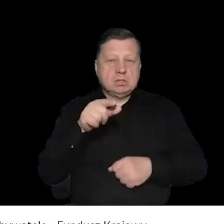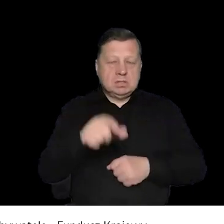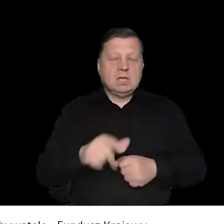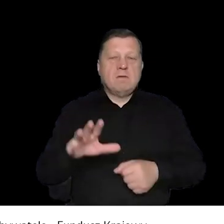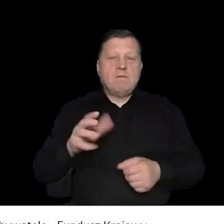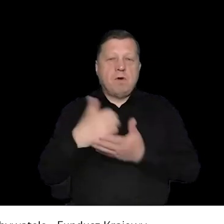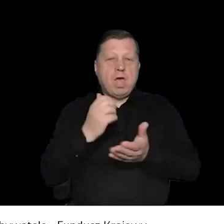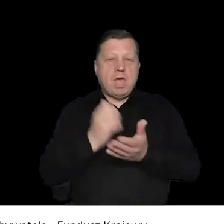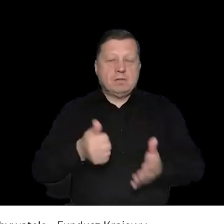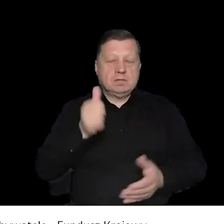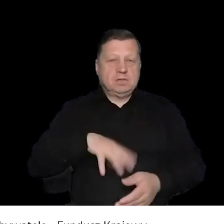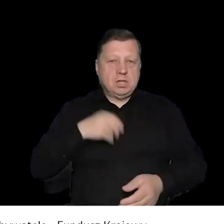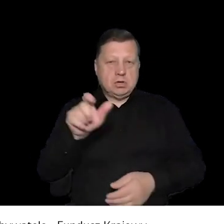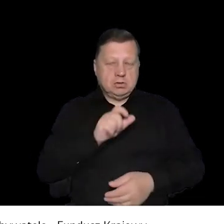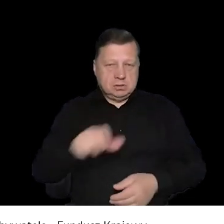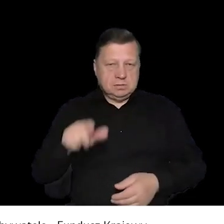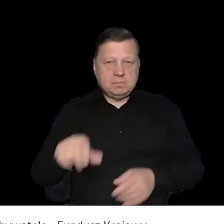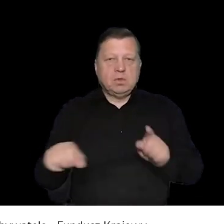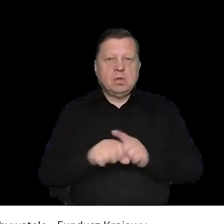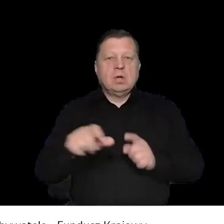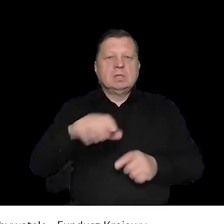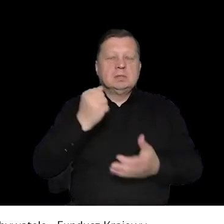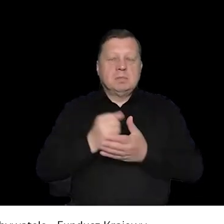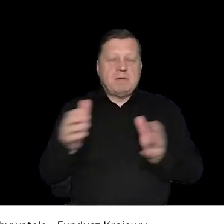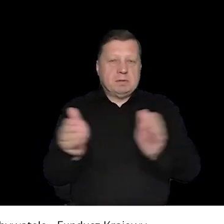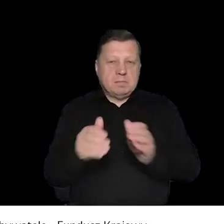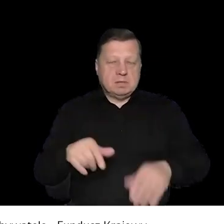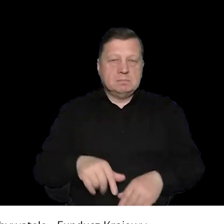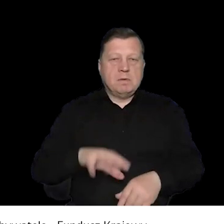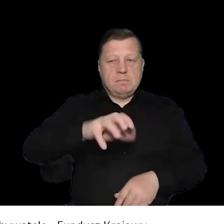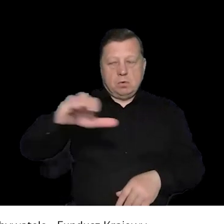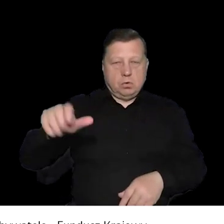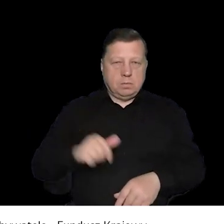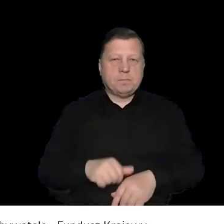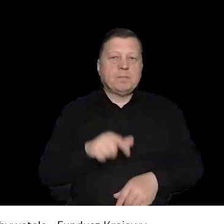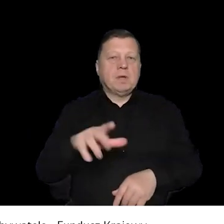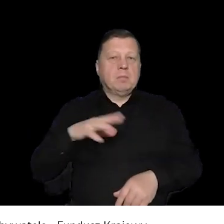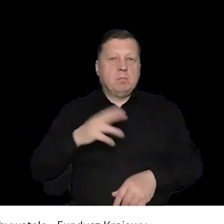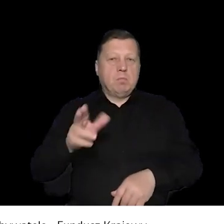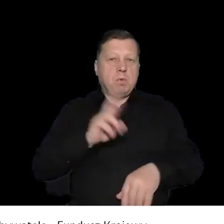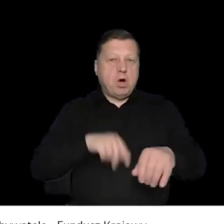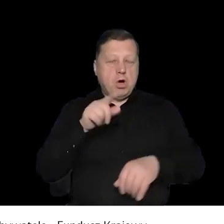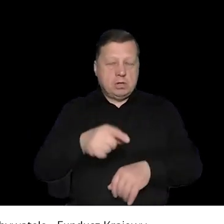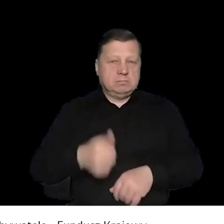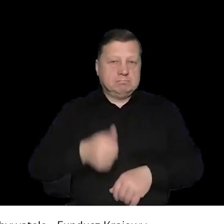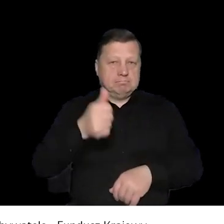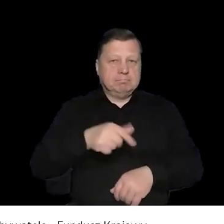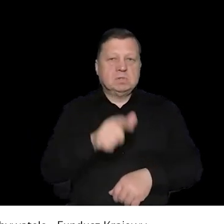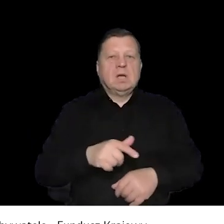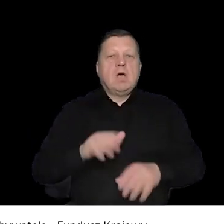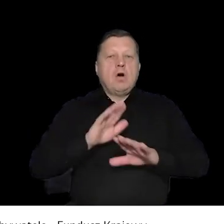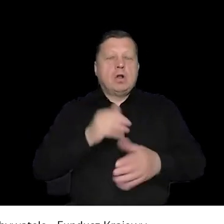nietolerancji przy Radzie Ministrów oraz pełnomocnik Wojewody Świętokrzyskiego do spraw mniejszości narodowych i etnicznych. W latach